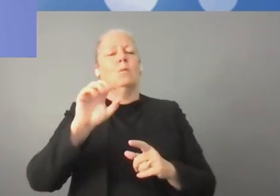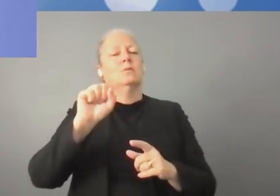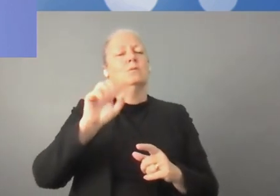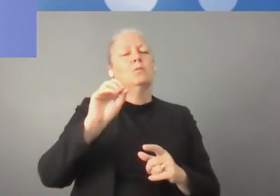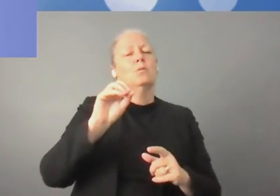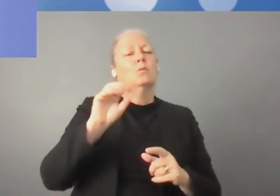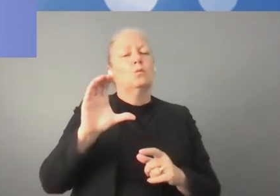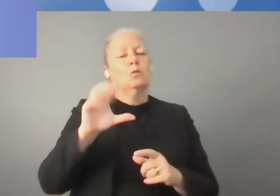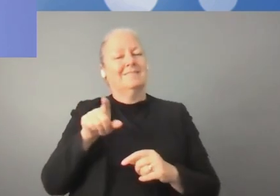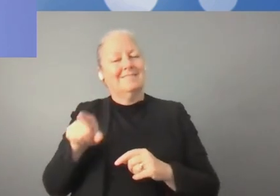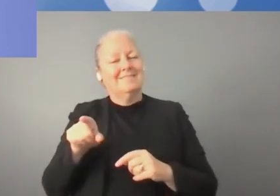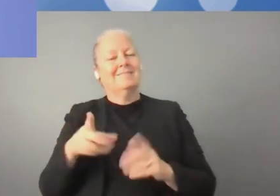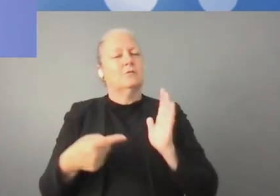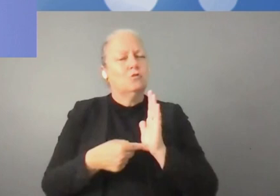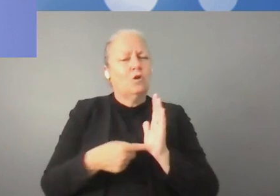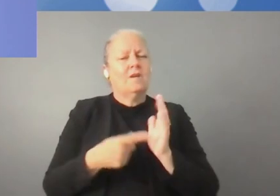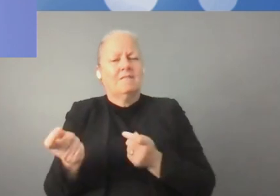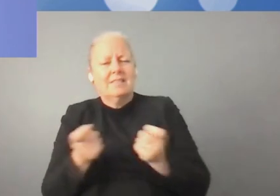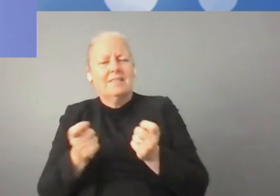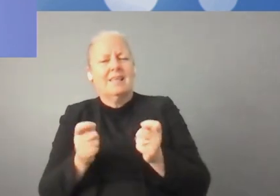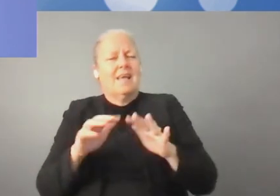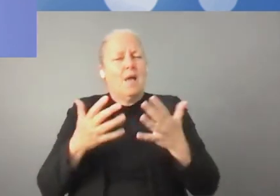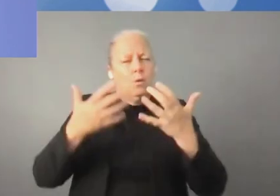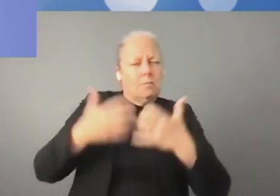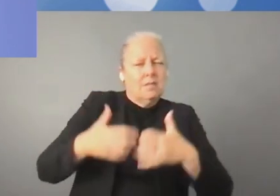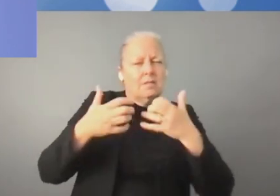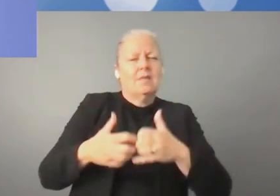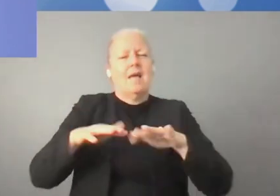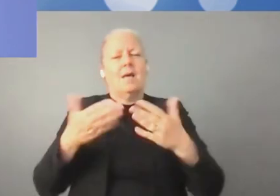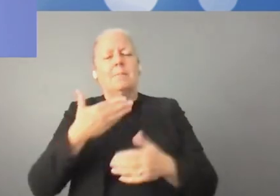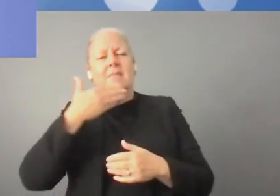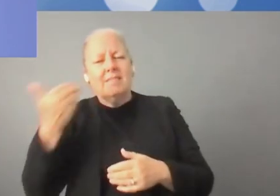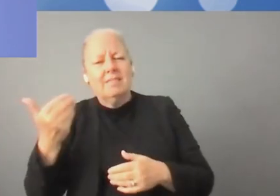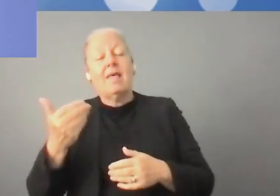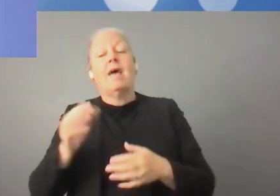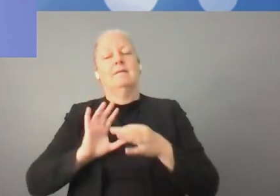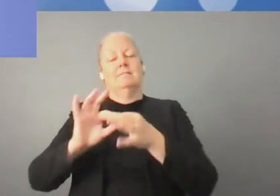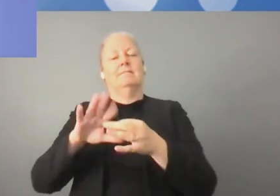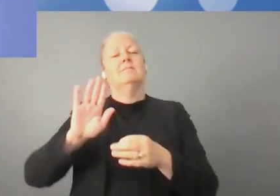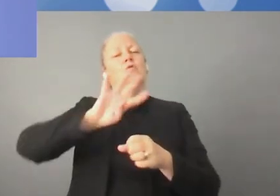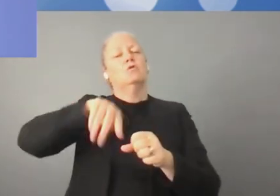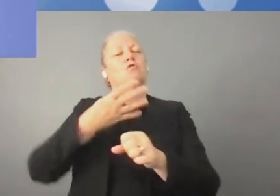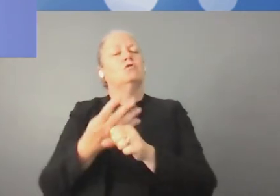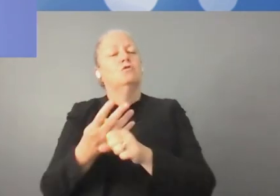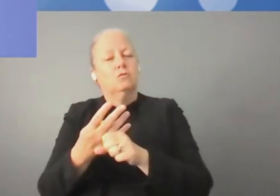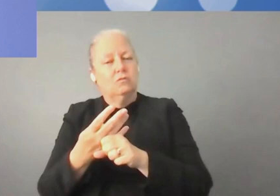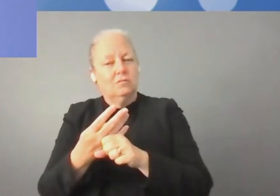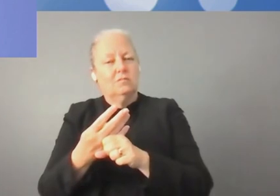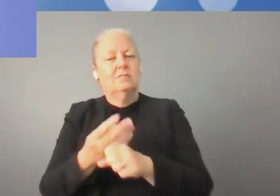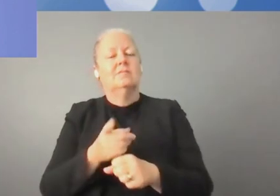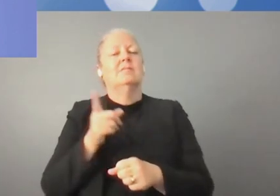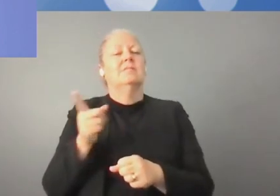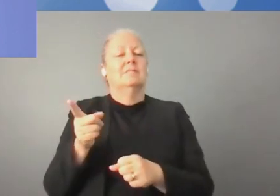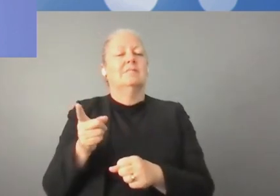l'ONU et par le biais de l'Ecosoc. Nous allons coopérer